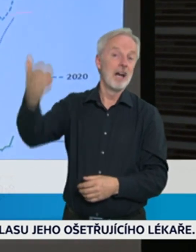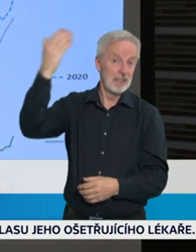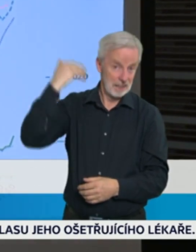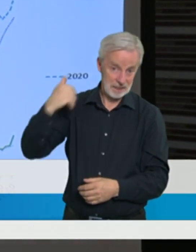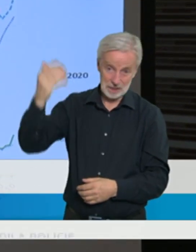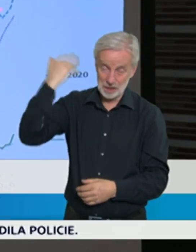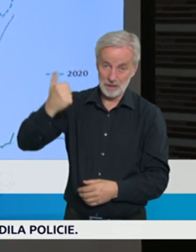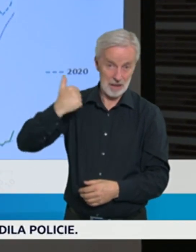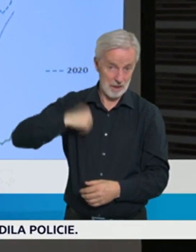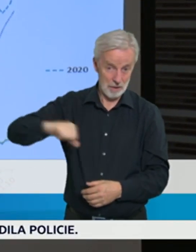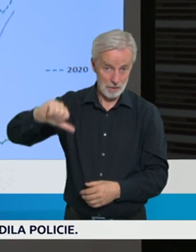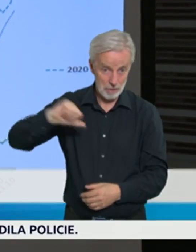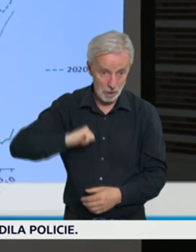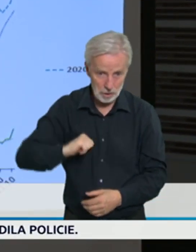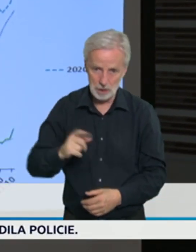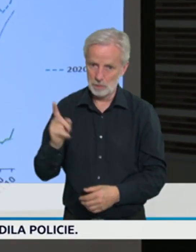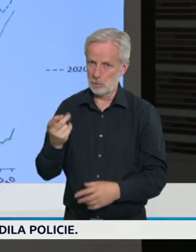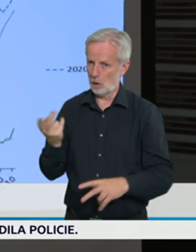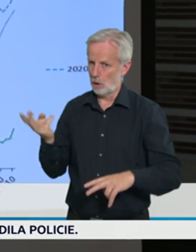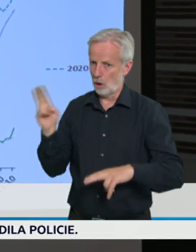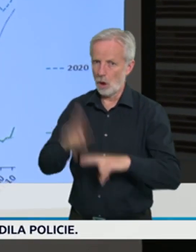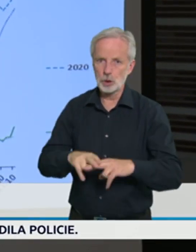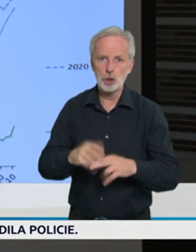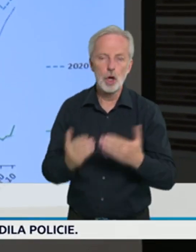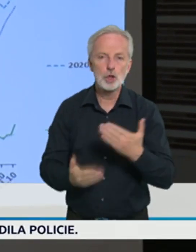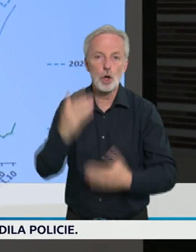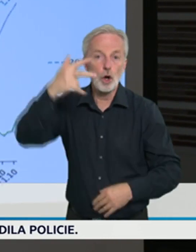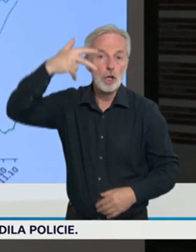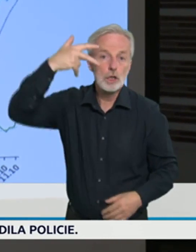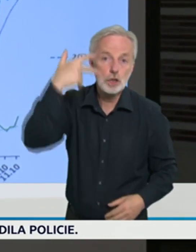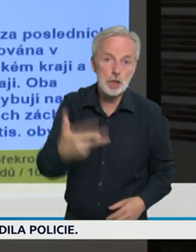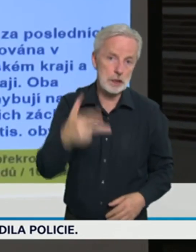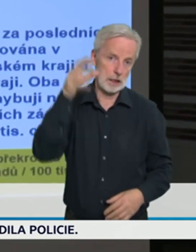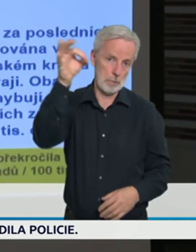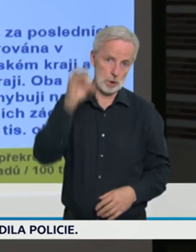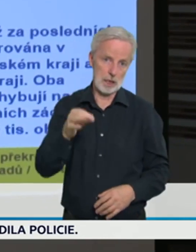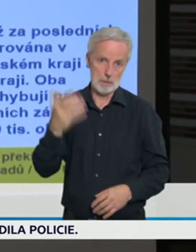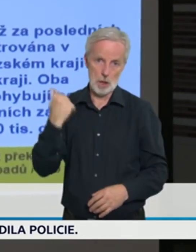rokem procentům, která, jak vidíte, se blížila už ke 30, ke hodnotě 30.